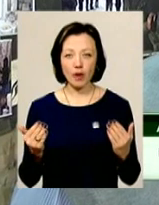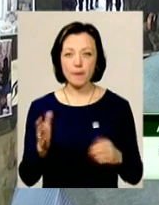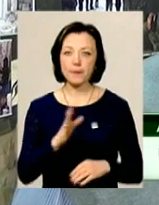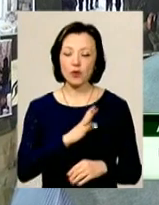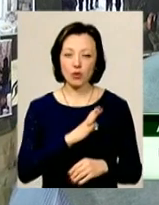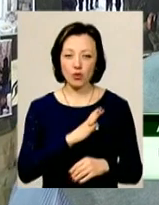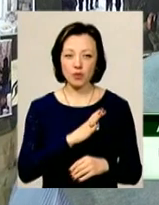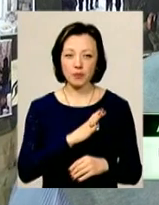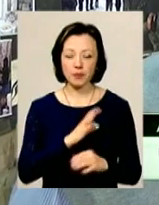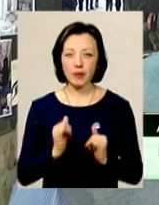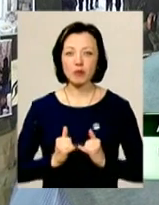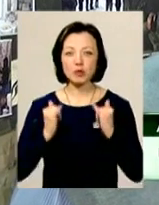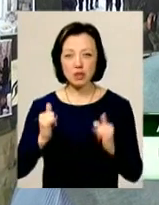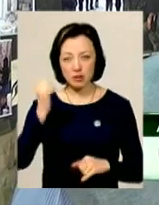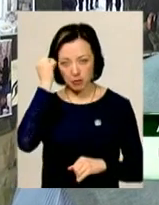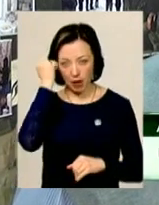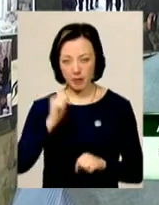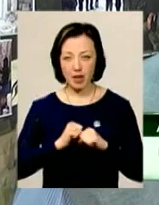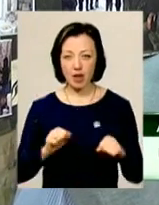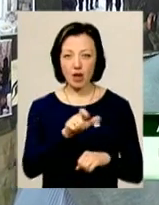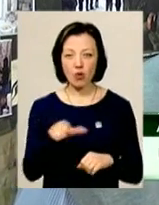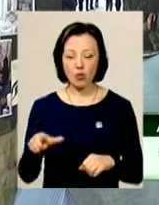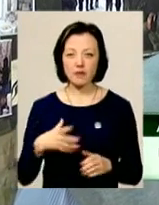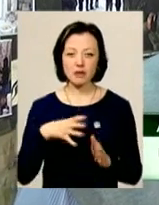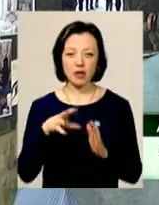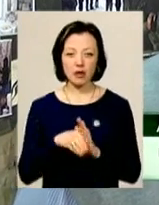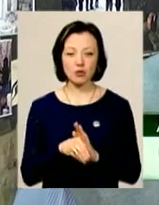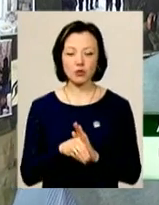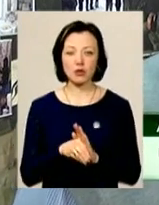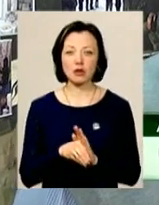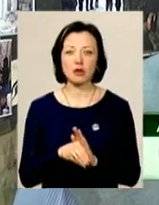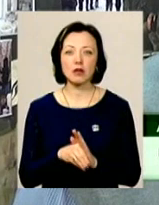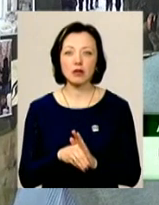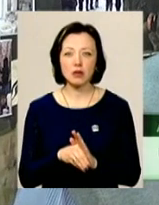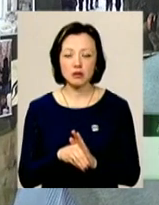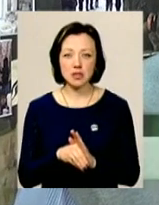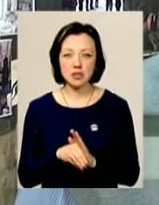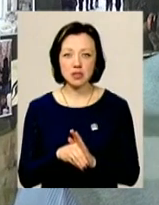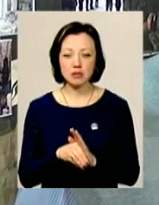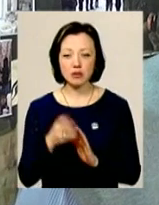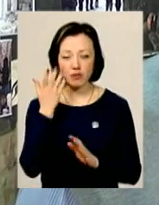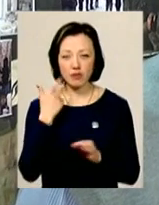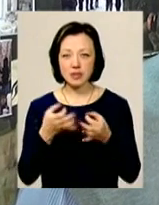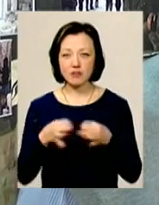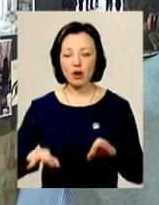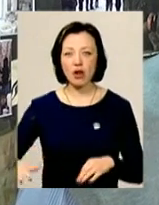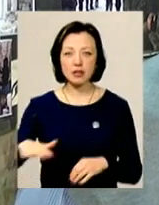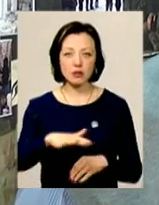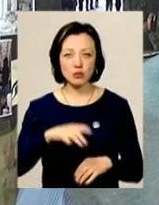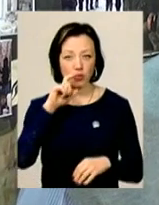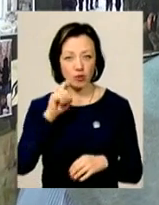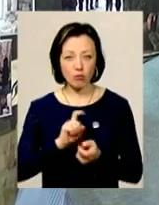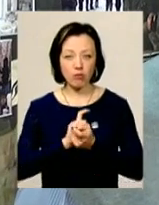почтити пам'ять тих героїв, які загинули, визволяючи територію України і